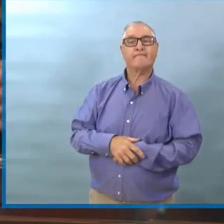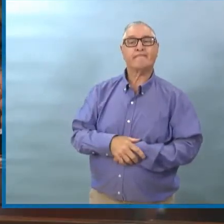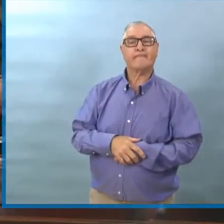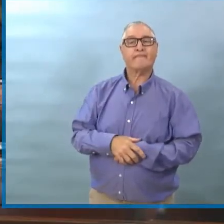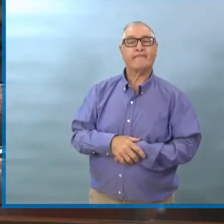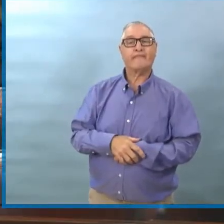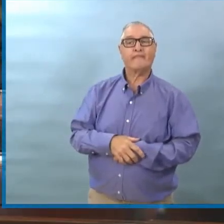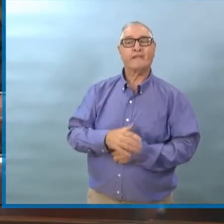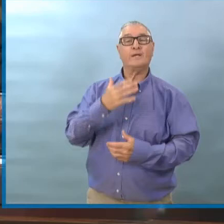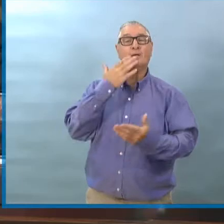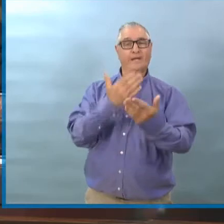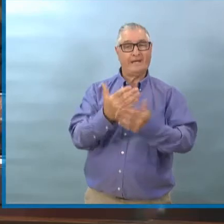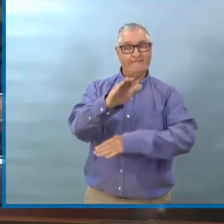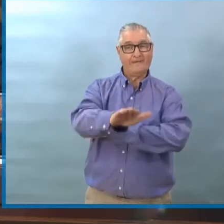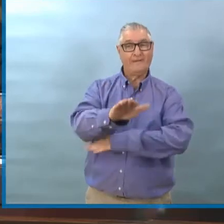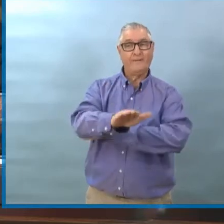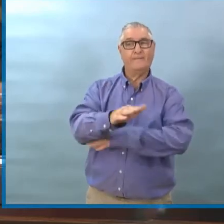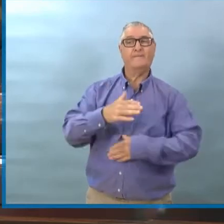Question inaudible.